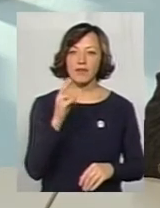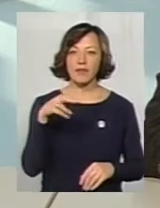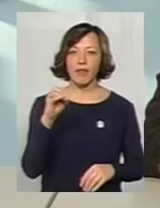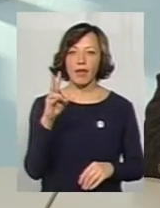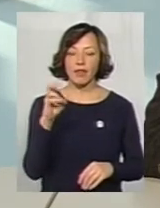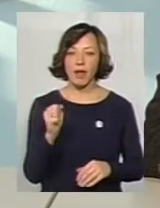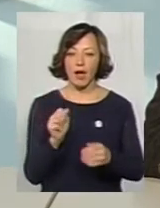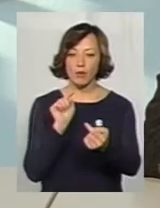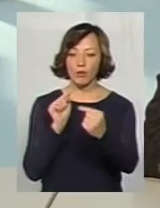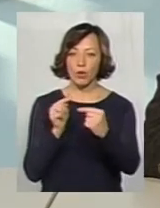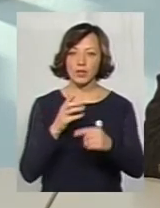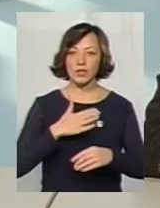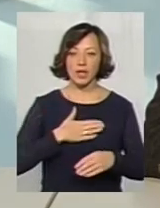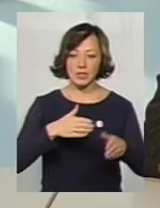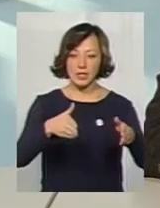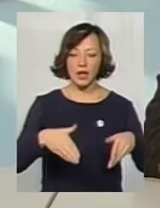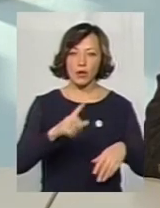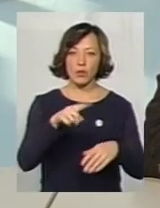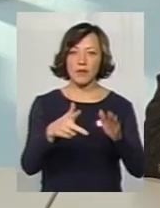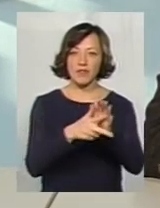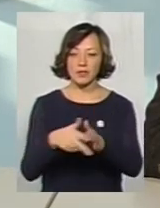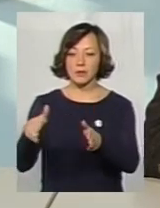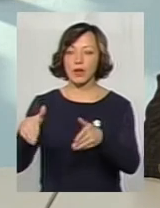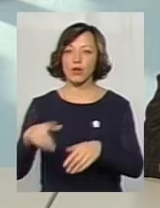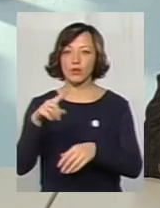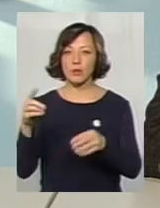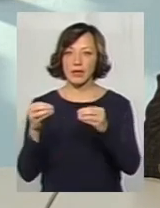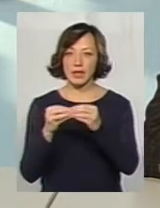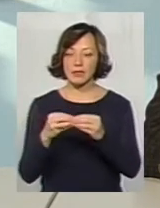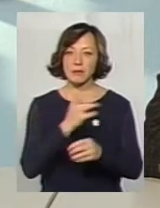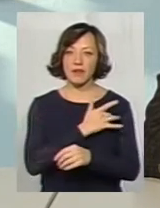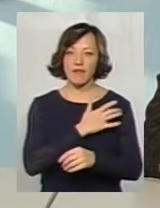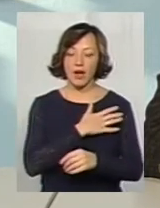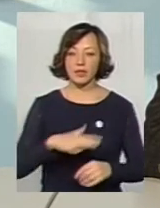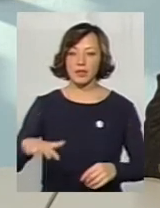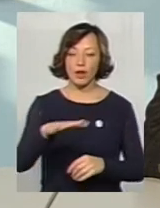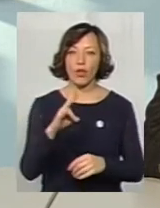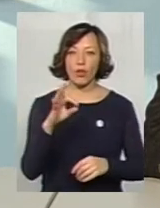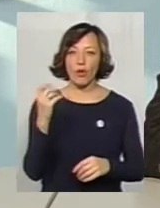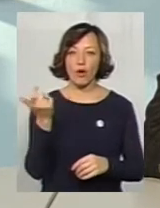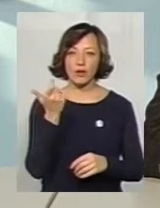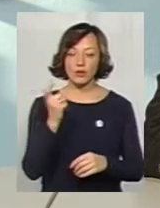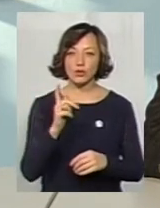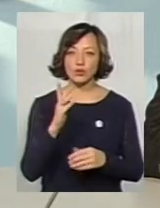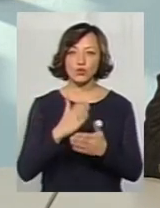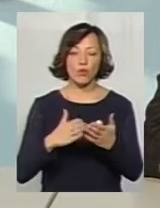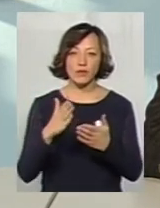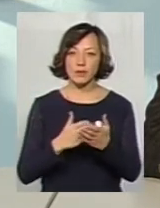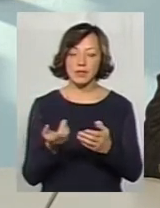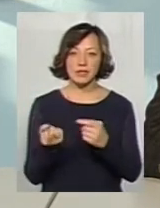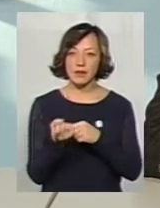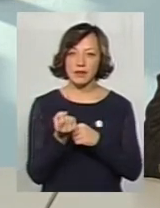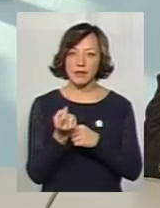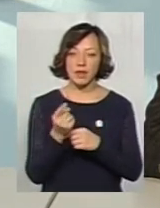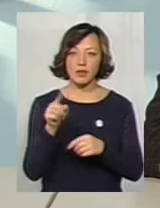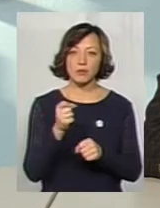ділянки номер 8 і номер 10. Це приватна територія, але хозяїв досі не з'являються, і там